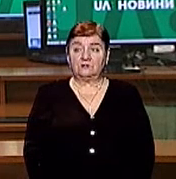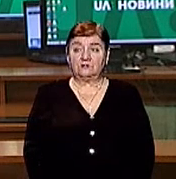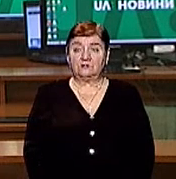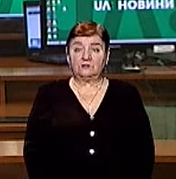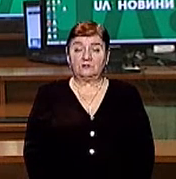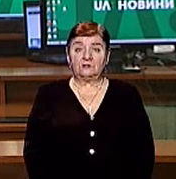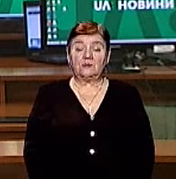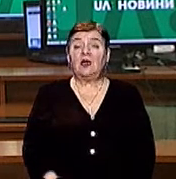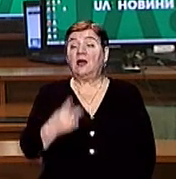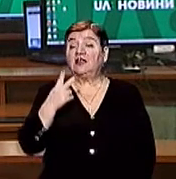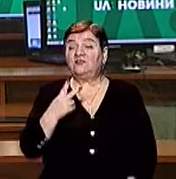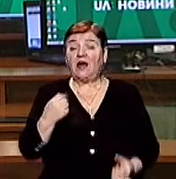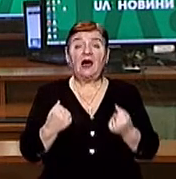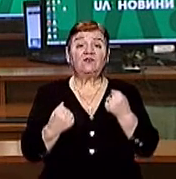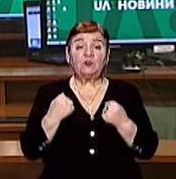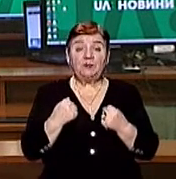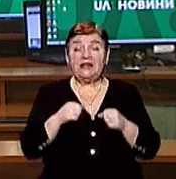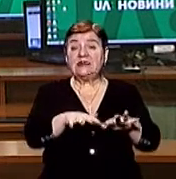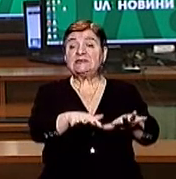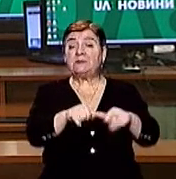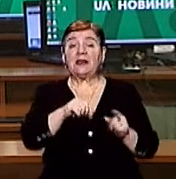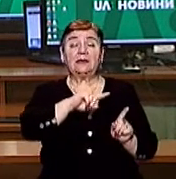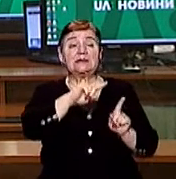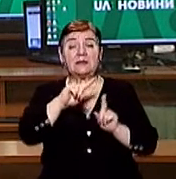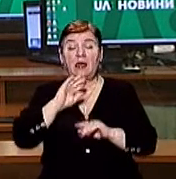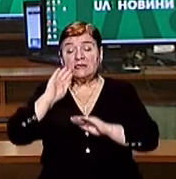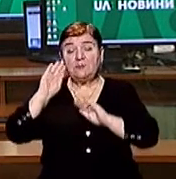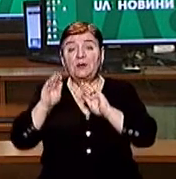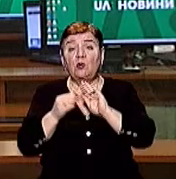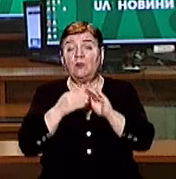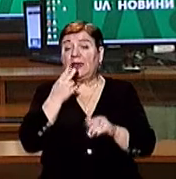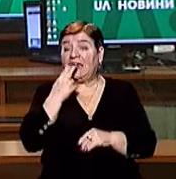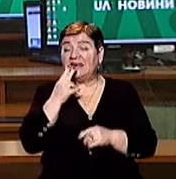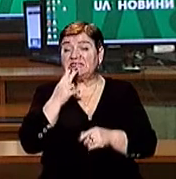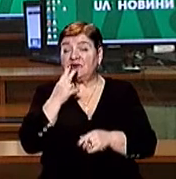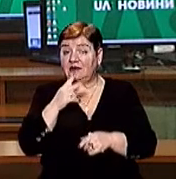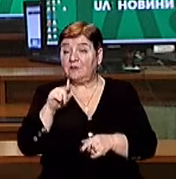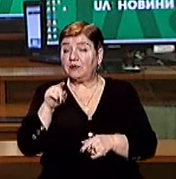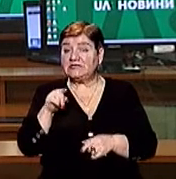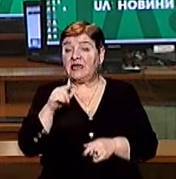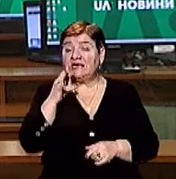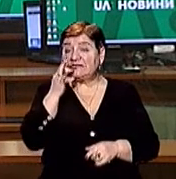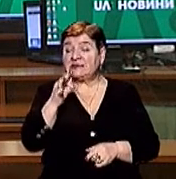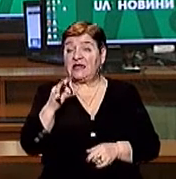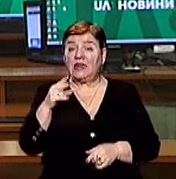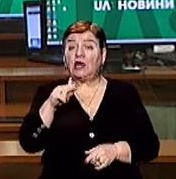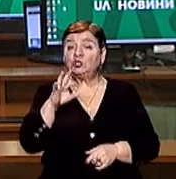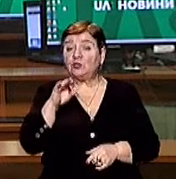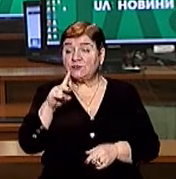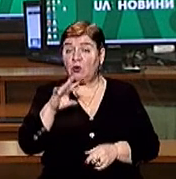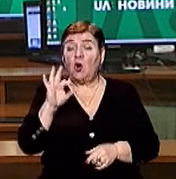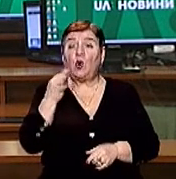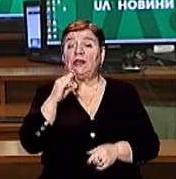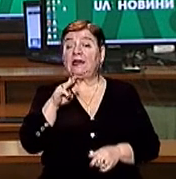Два автомобілі вилучили на Закарпатті через приховані цигарки Про це розповіла речниця Чопського прикордонного загону